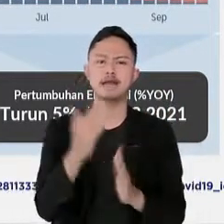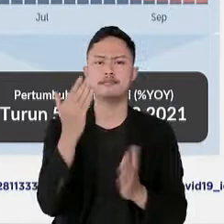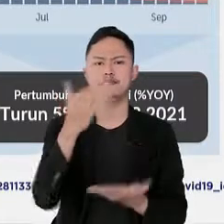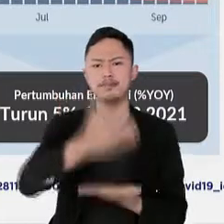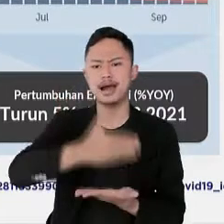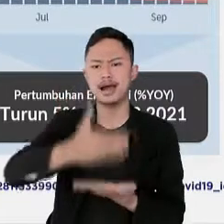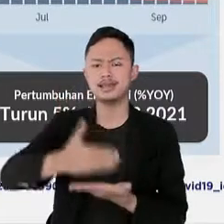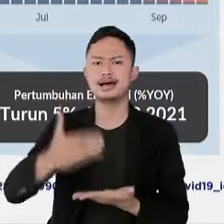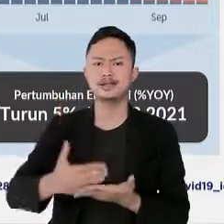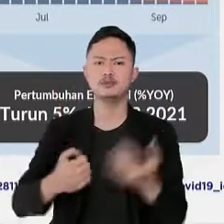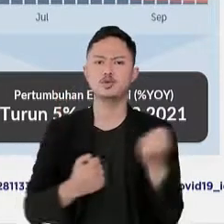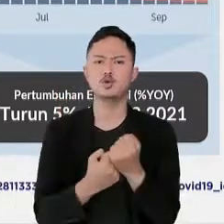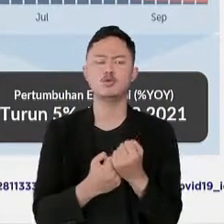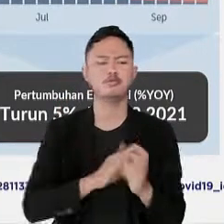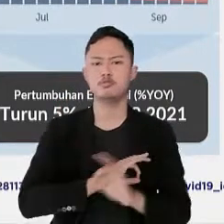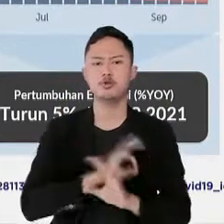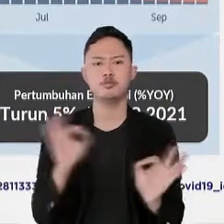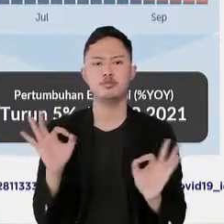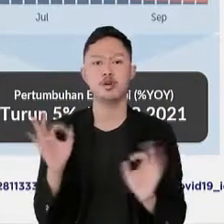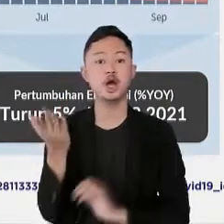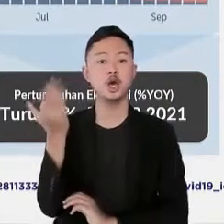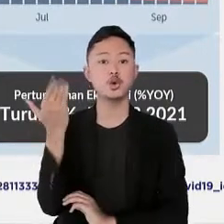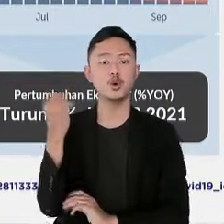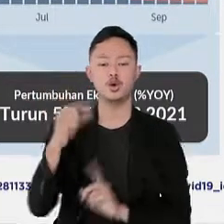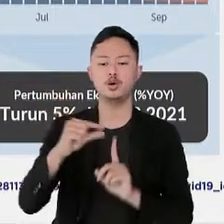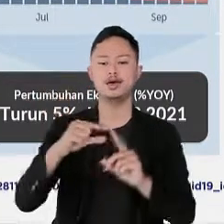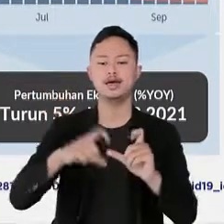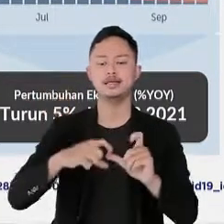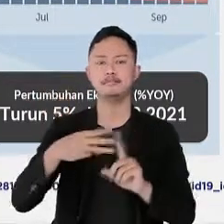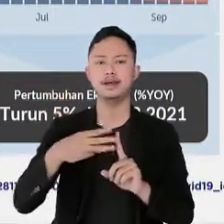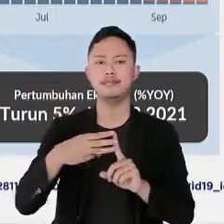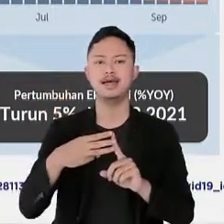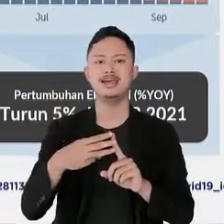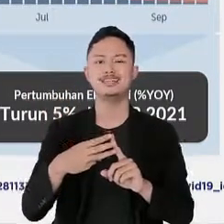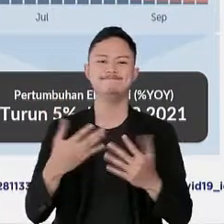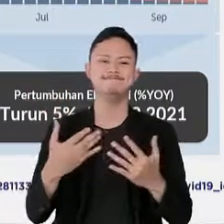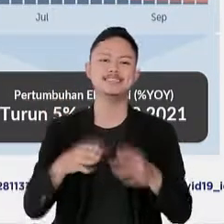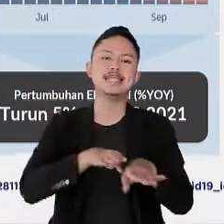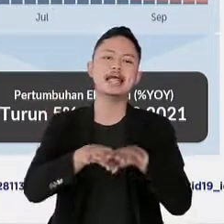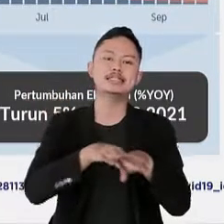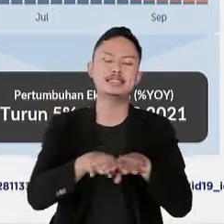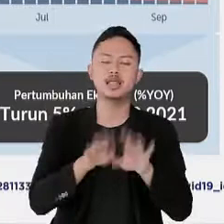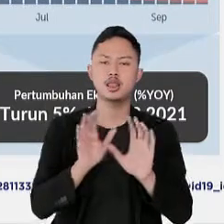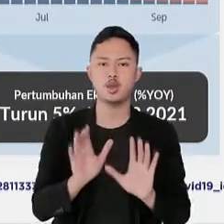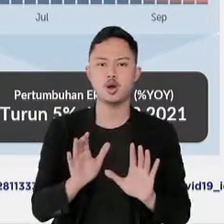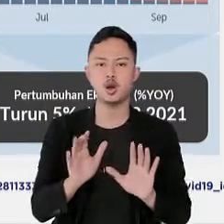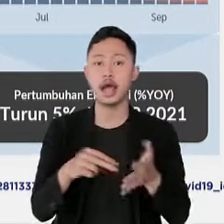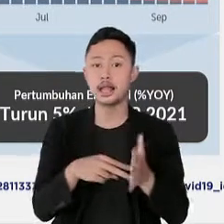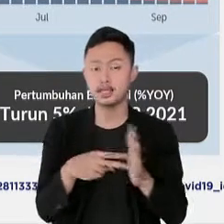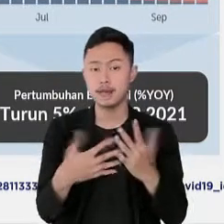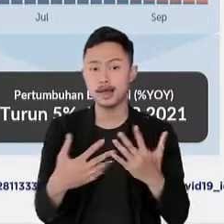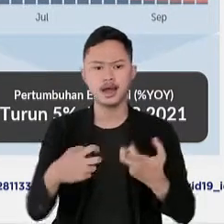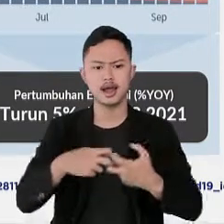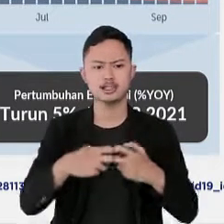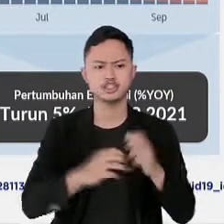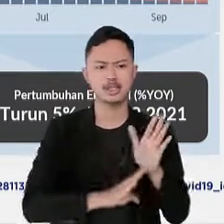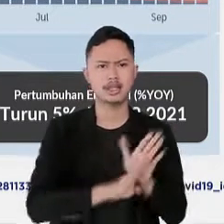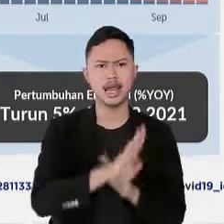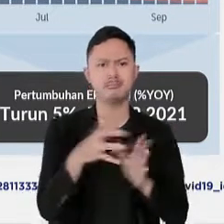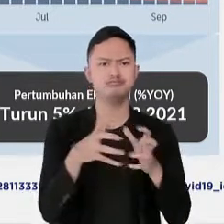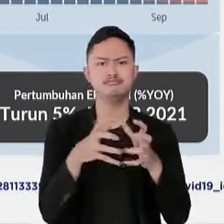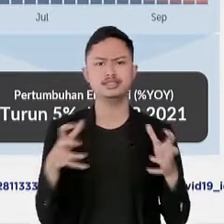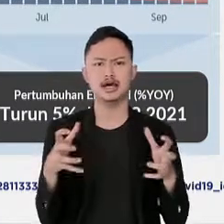ana saat itu berlaku PSBB transisi akibatnya kenaikan kasus terjadi sebesar 38